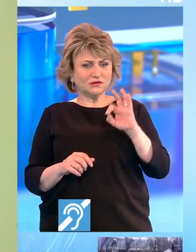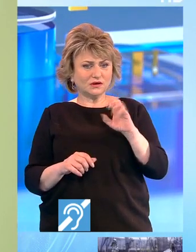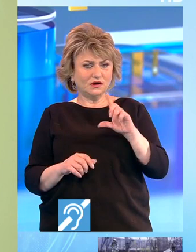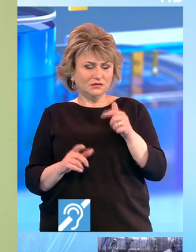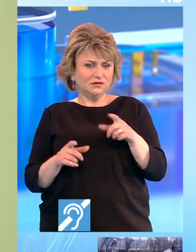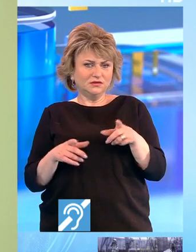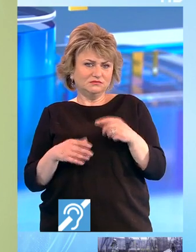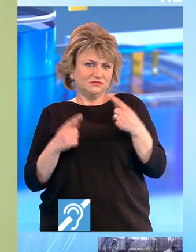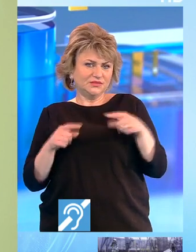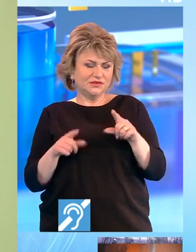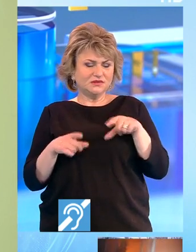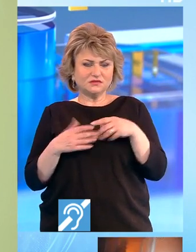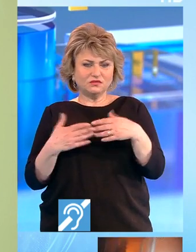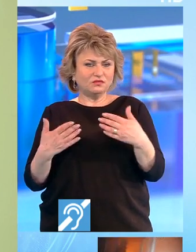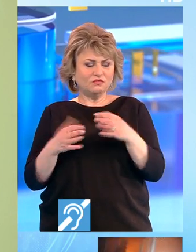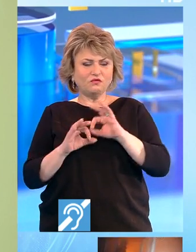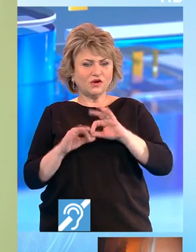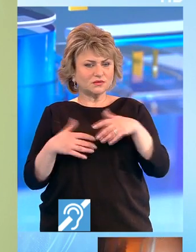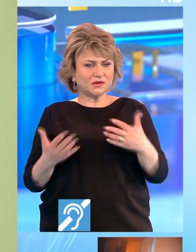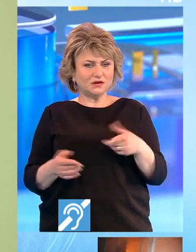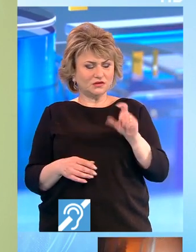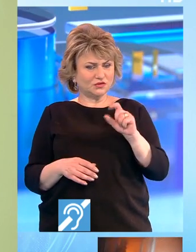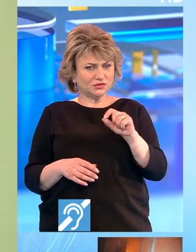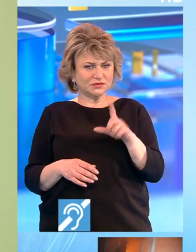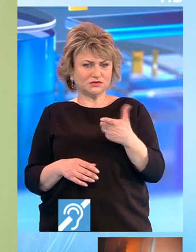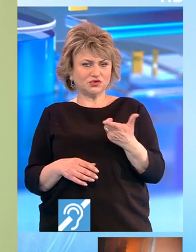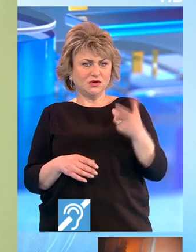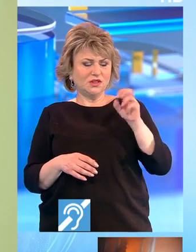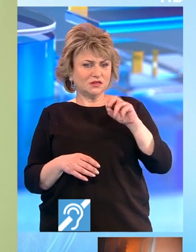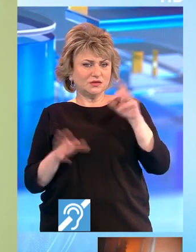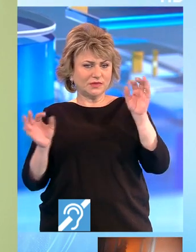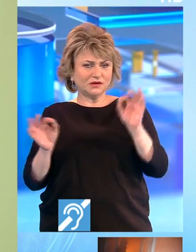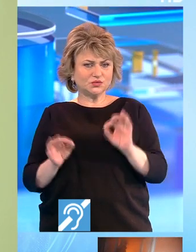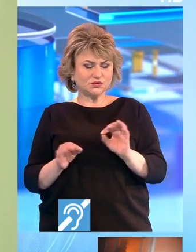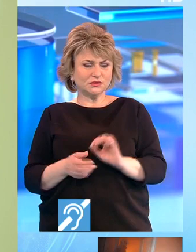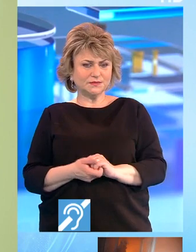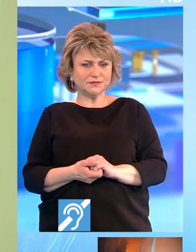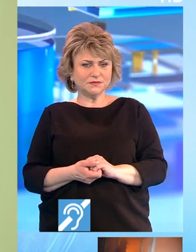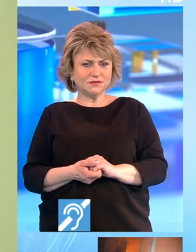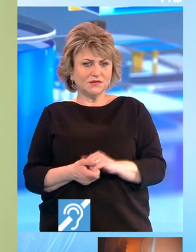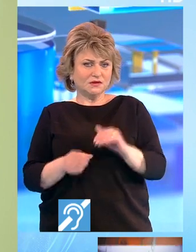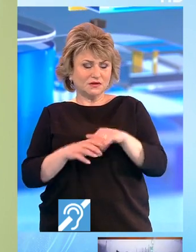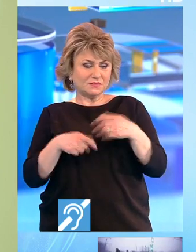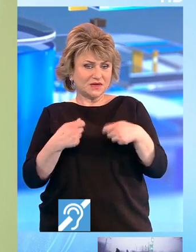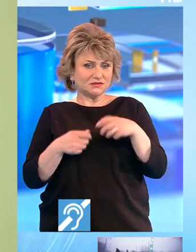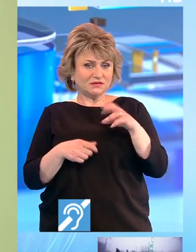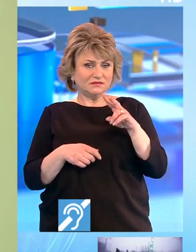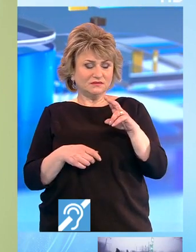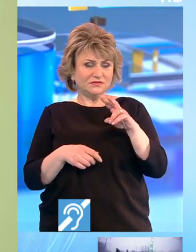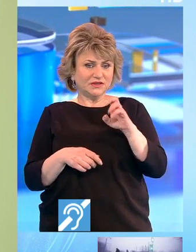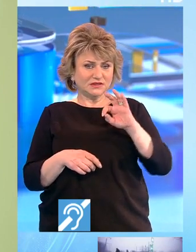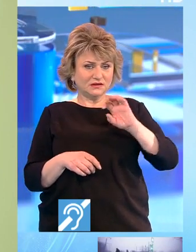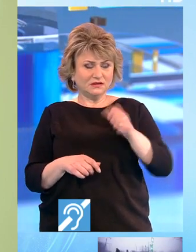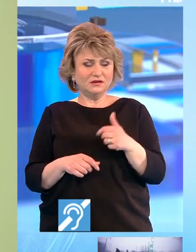este foarte mare, adică de la 12-13% în piața vestică la